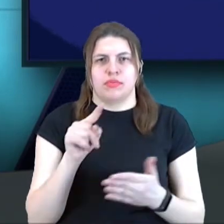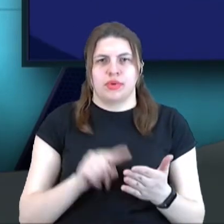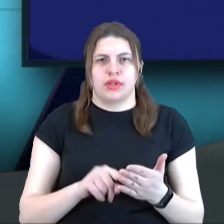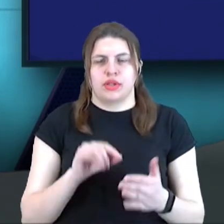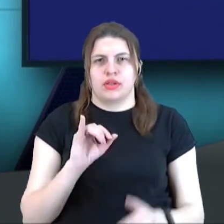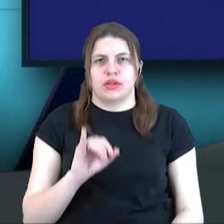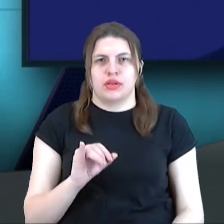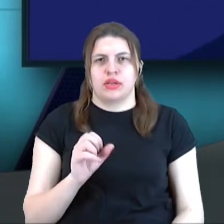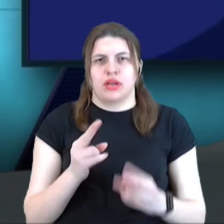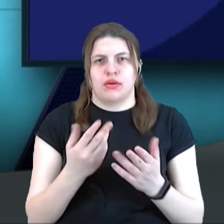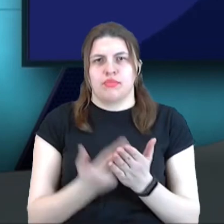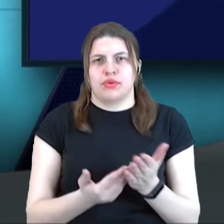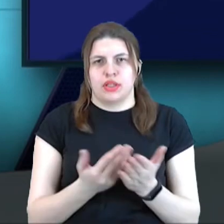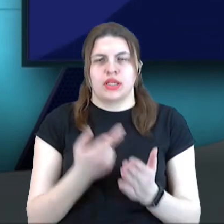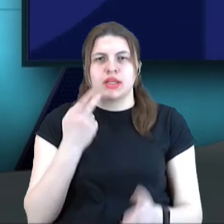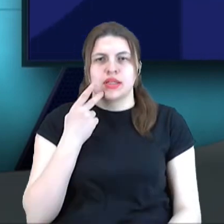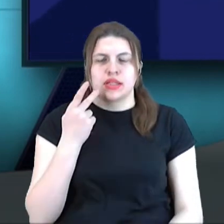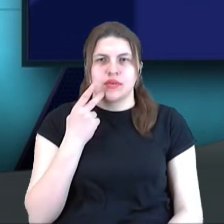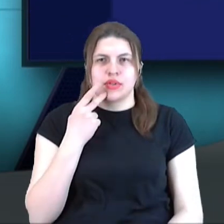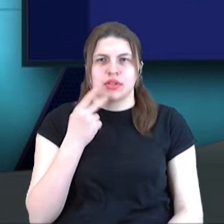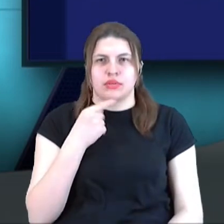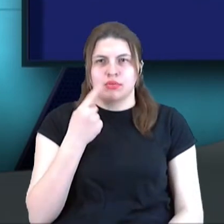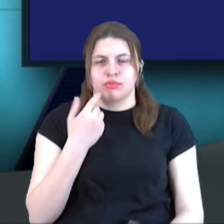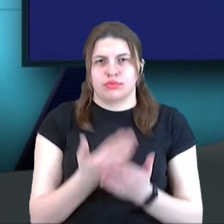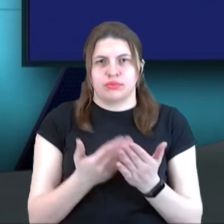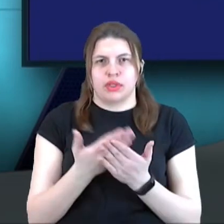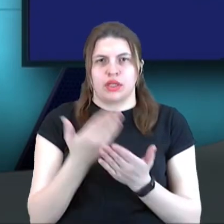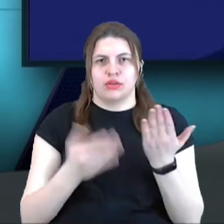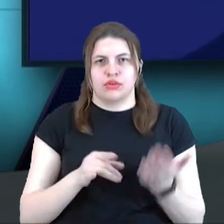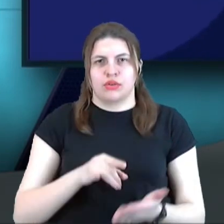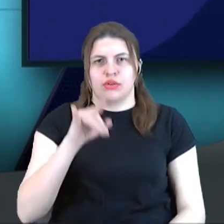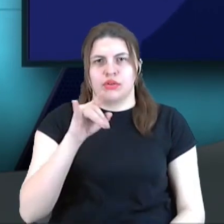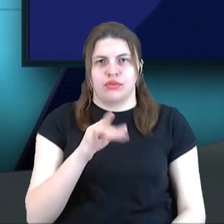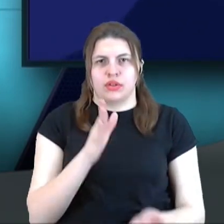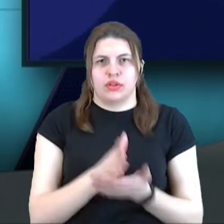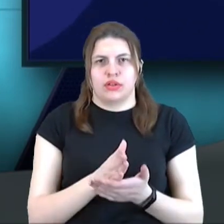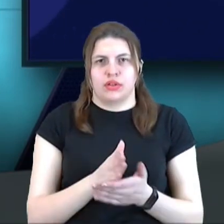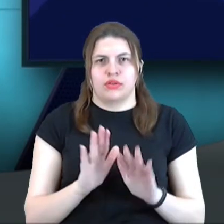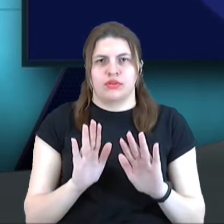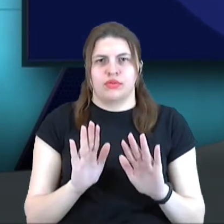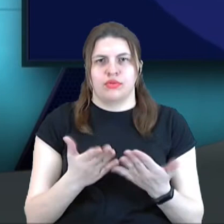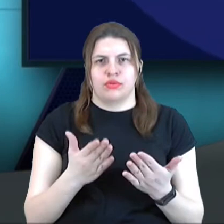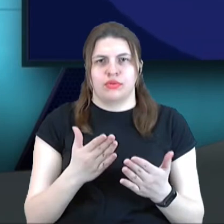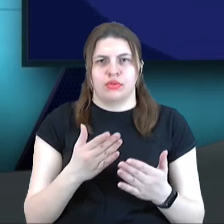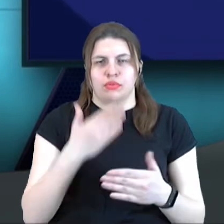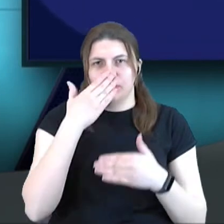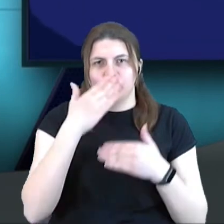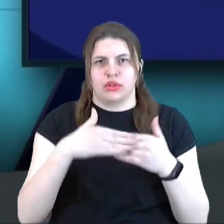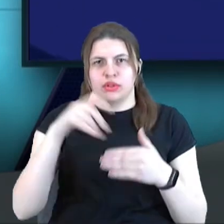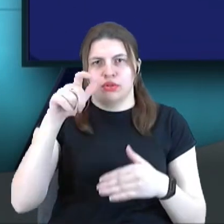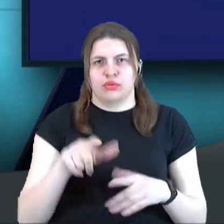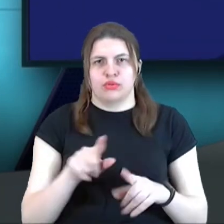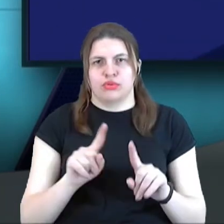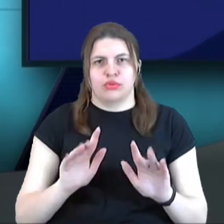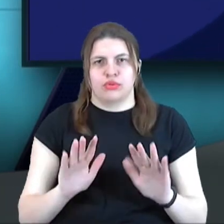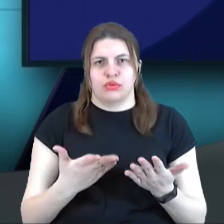як приклад, завжди приводив приклад, якщо є авіація, і у вас не дай Боже, з вашим близькою людиною щось трапилось, на